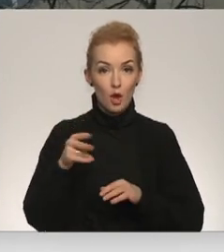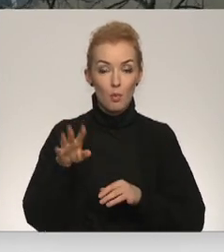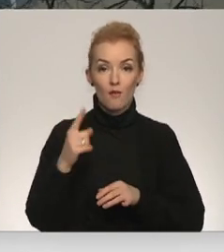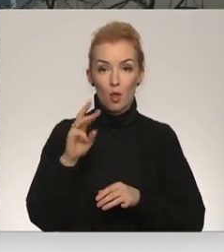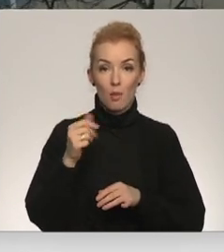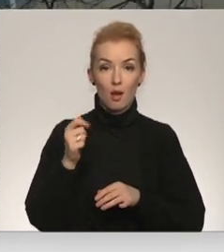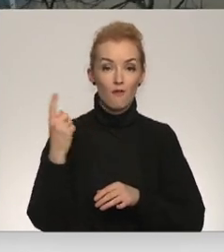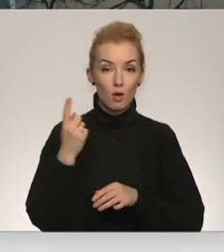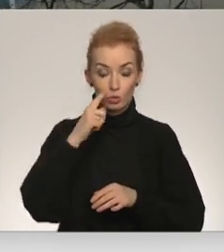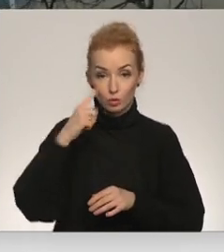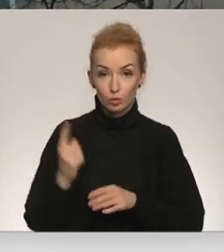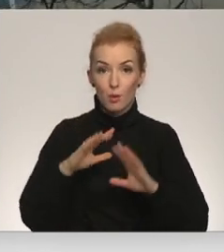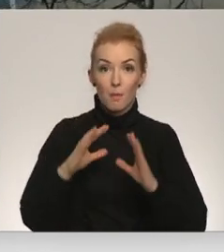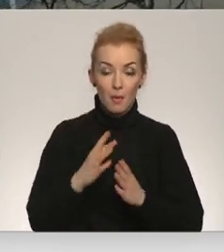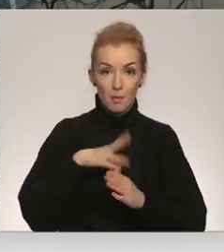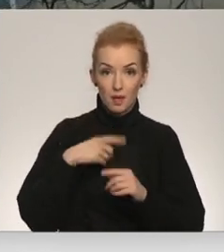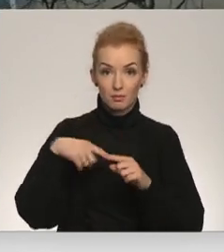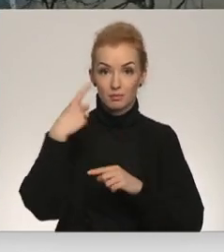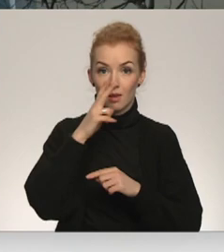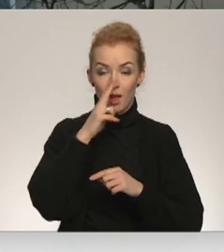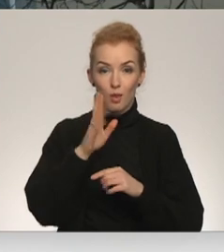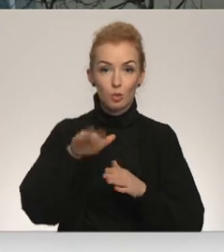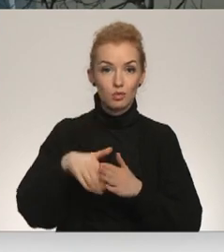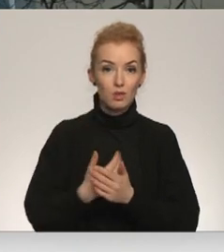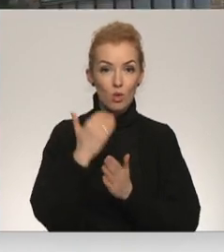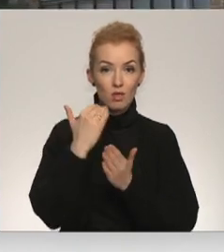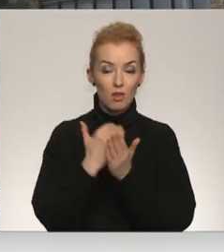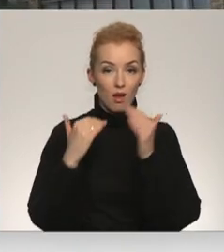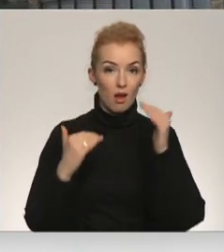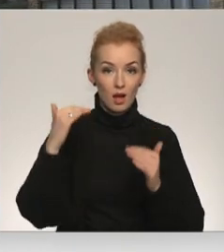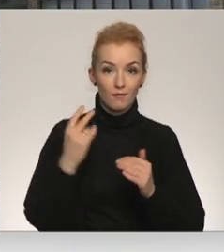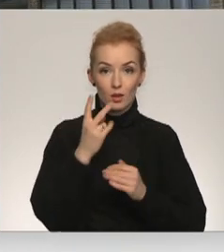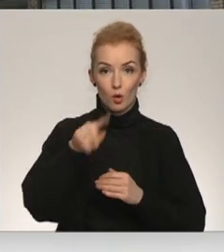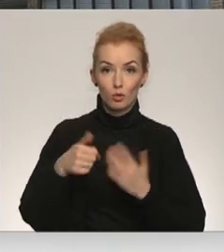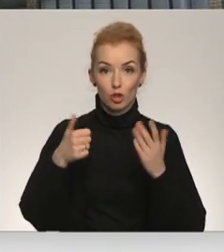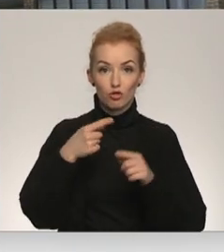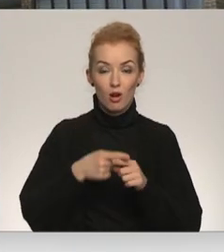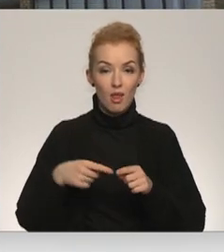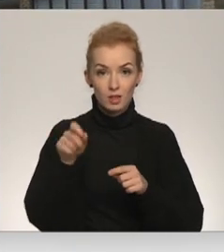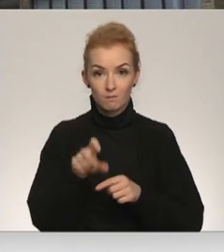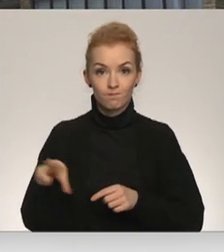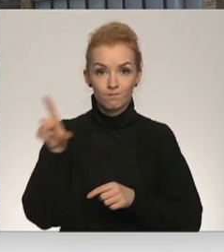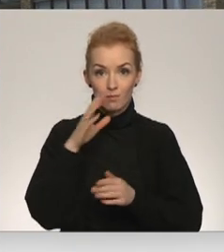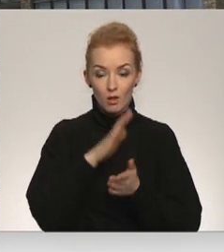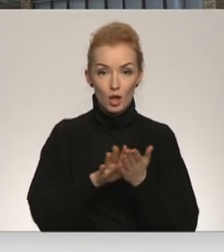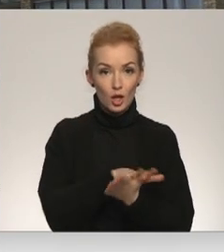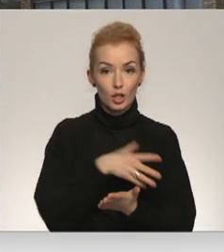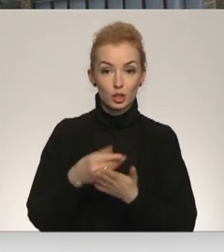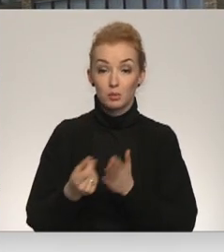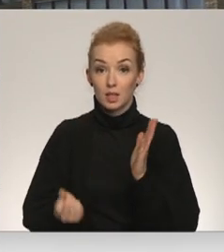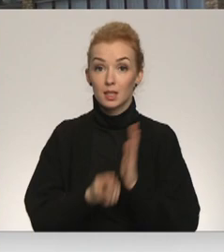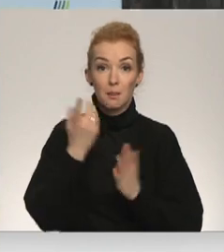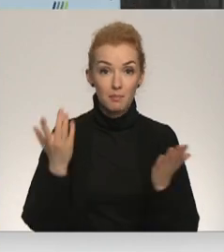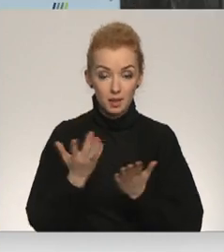megawattstundu, bet jau pēc nedēļas spēkā stāsīs jaunais tarifs, kas ir 2,6 reizes lielāks par līčinējo. Iemeslas